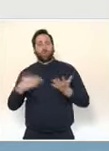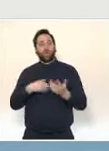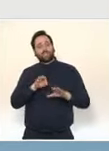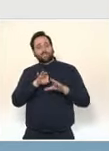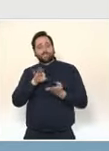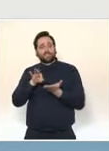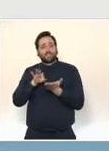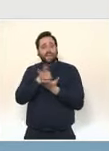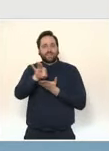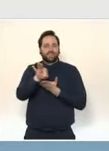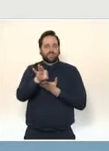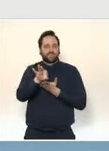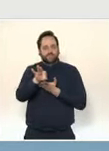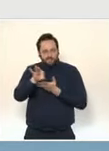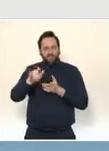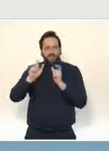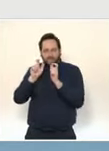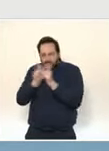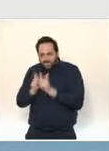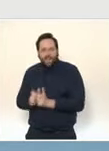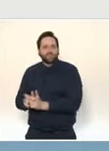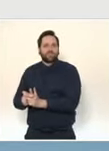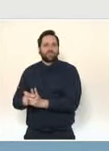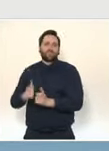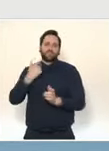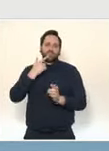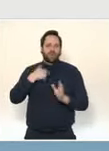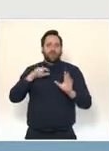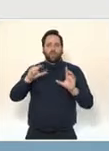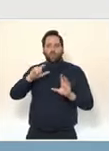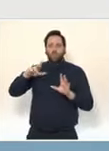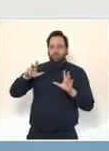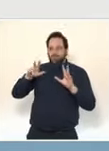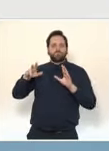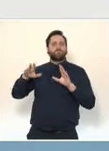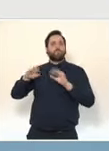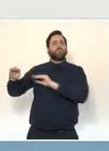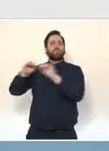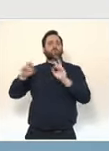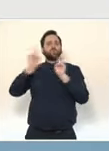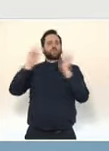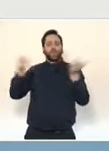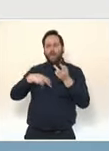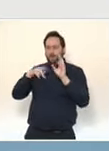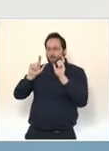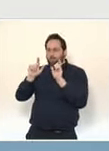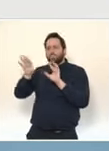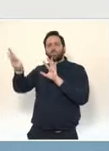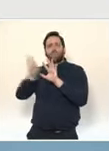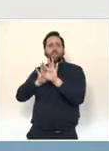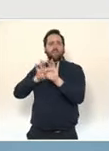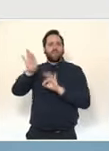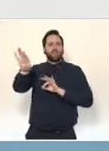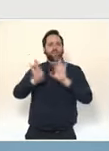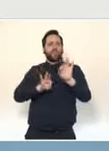guillemets, à la pêche, c'est-à-dire qu'on va aller chercher dans la population générale, y compris chez des gens qui n'ont pas forcément de cas contact dans leur entourage, s'ils